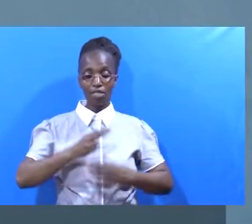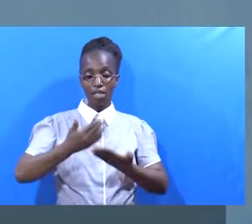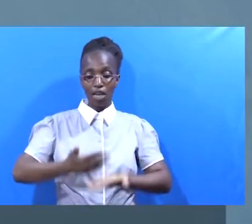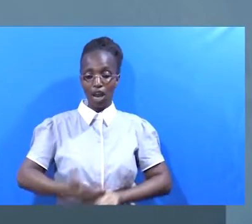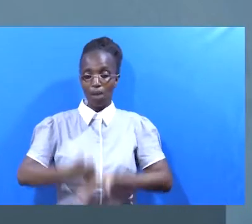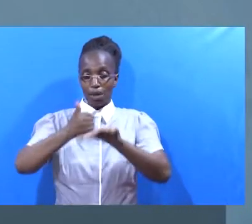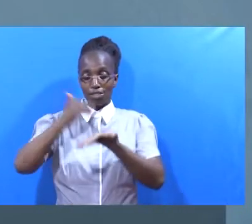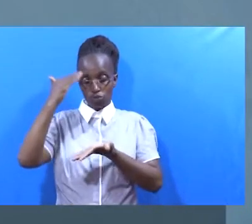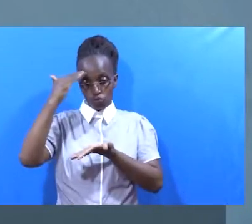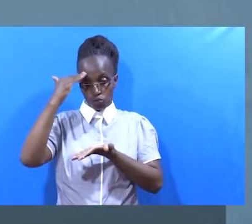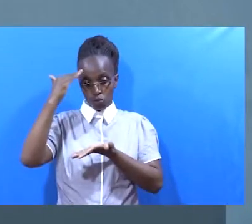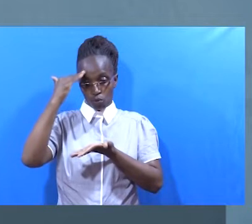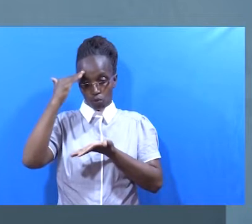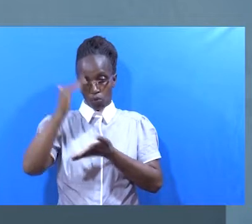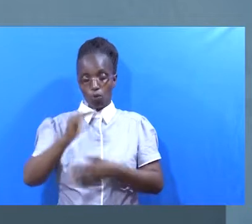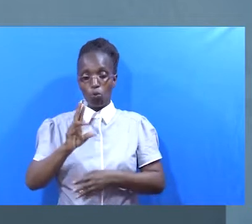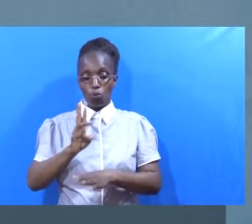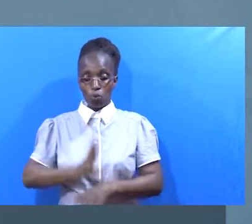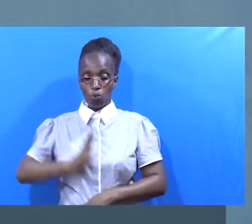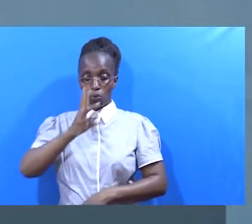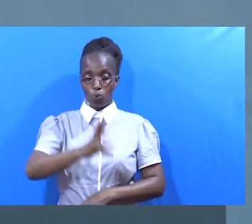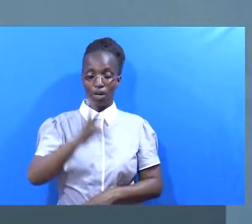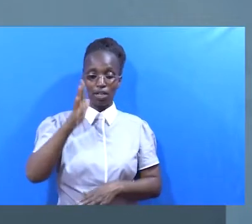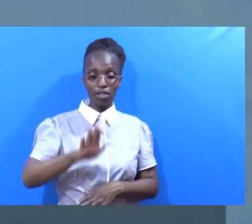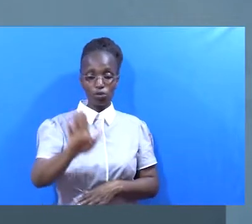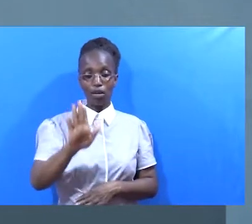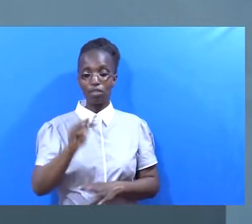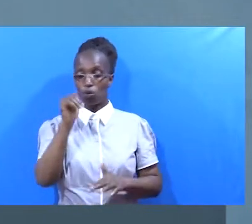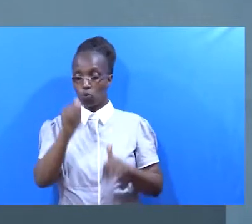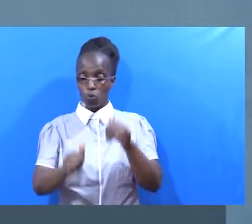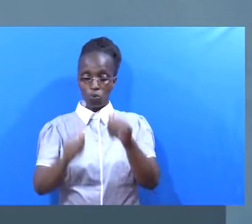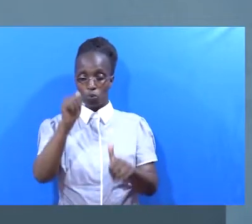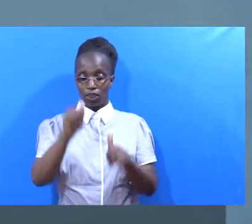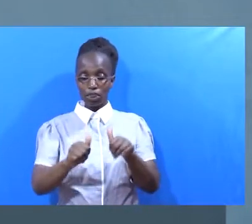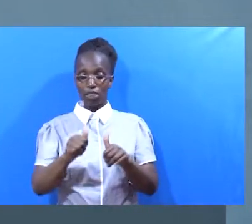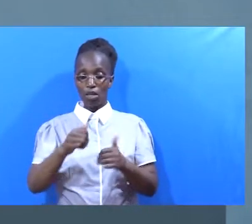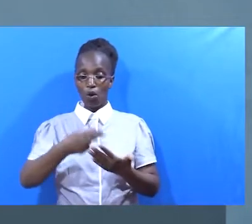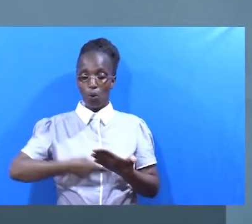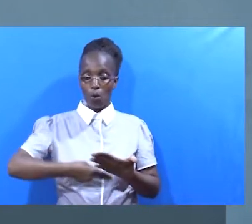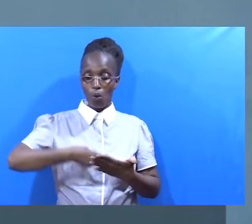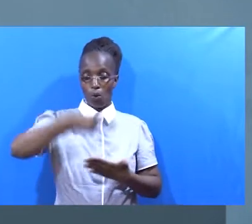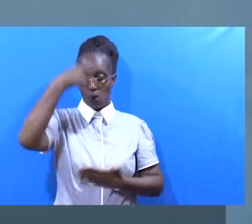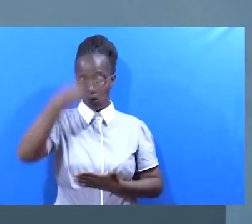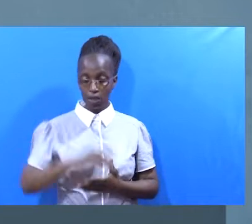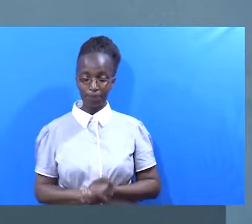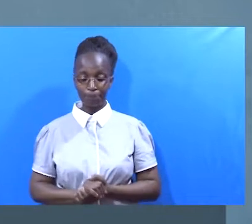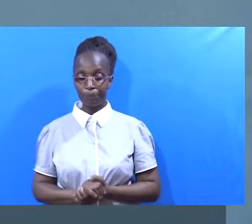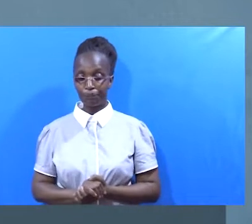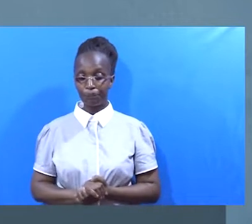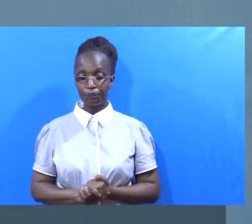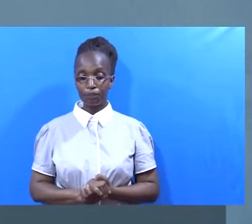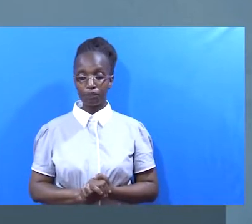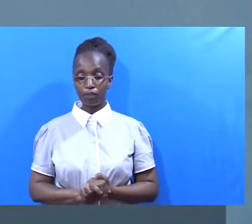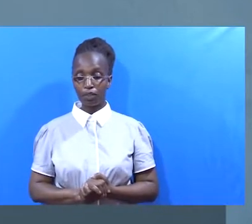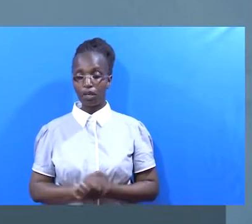tupatie kujua Ili tuweze kuyatambua mapensi ya koyote Yalio matakatifu Na yalio yanatufasa